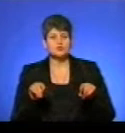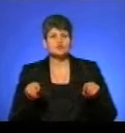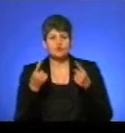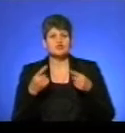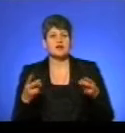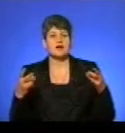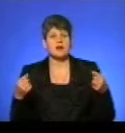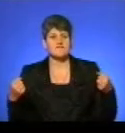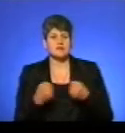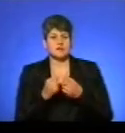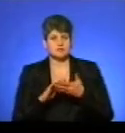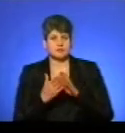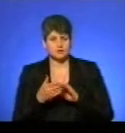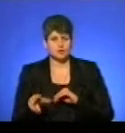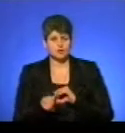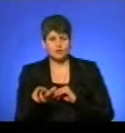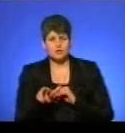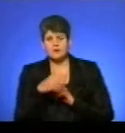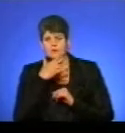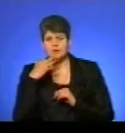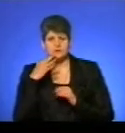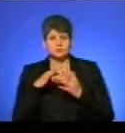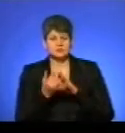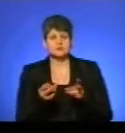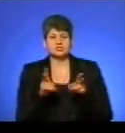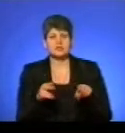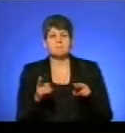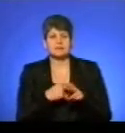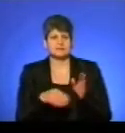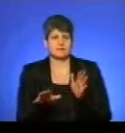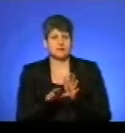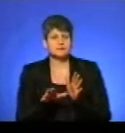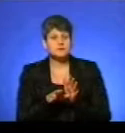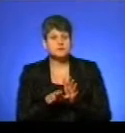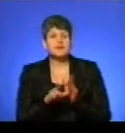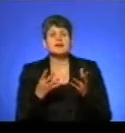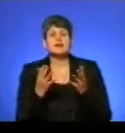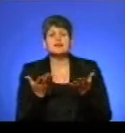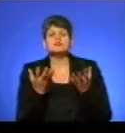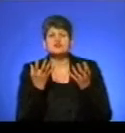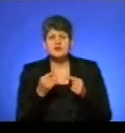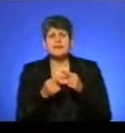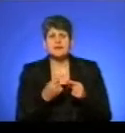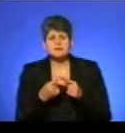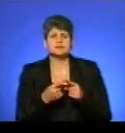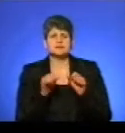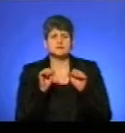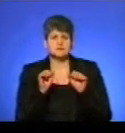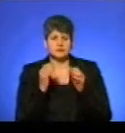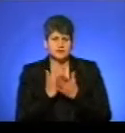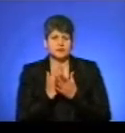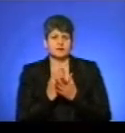ситуації на дорогах. Десятки населених пунктів залишились без електропостачання. Які ще наслідки для області пронесли снігопади,